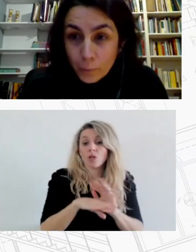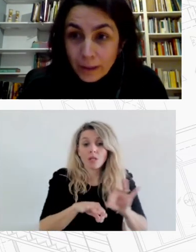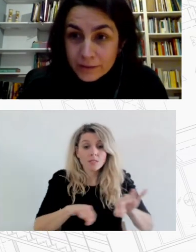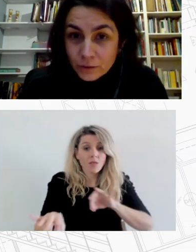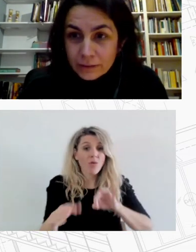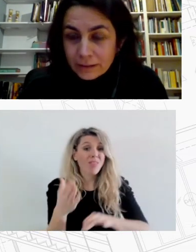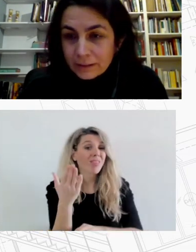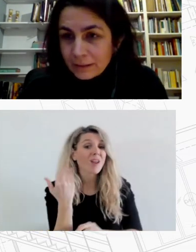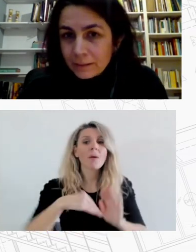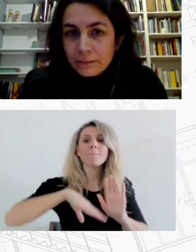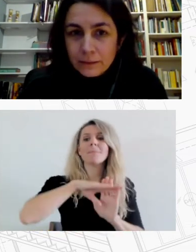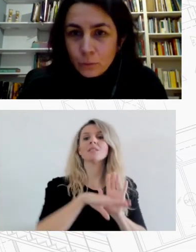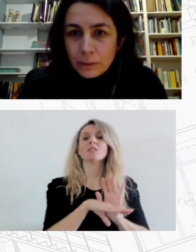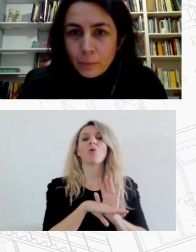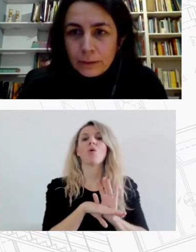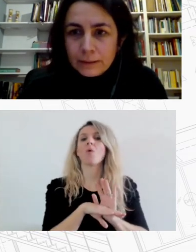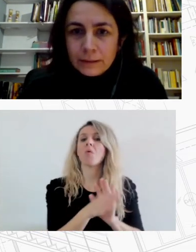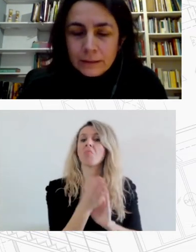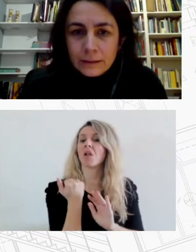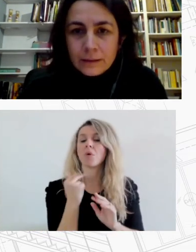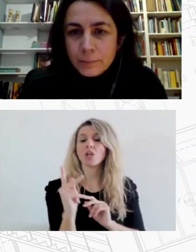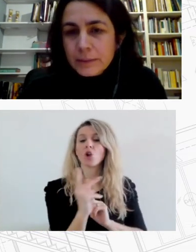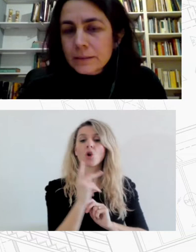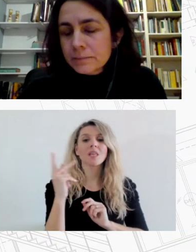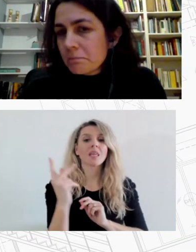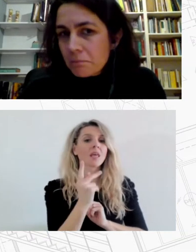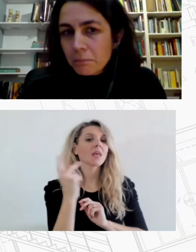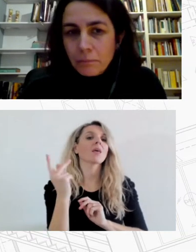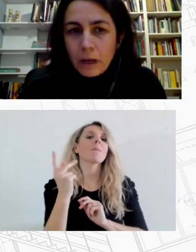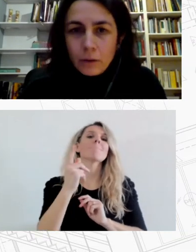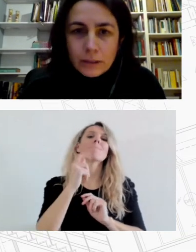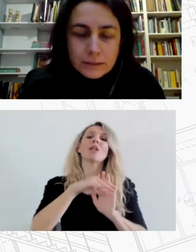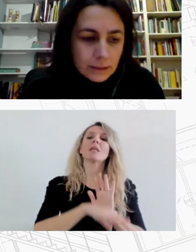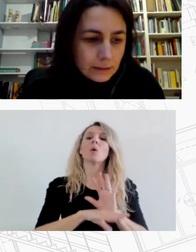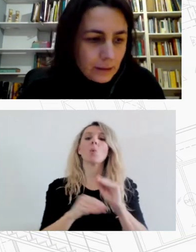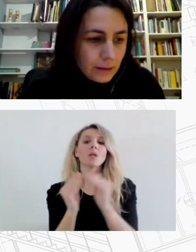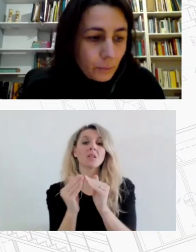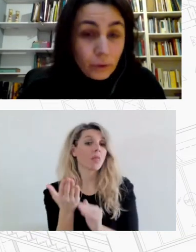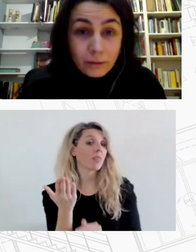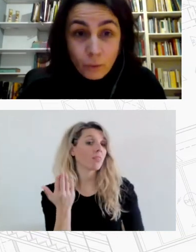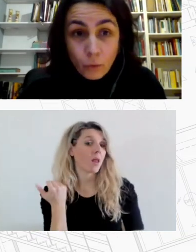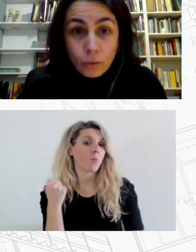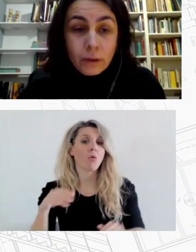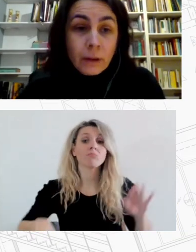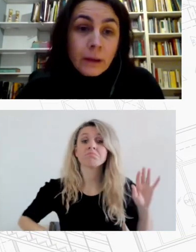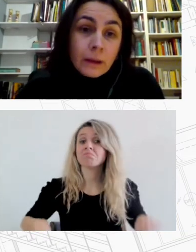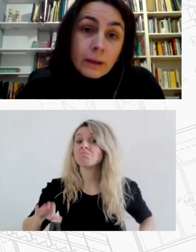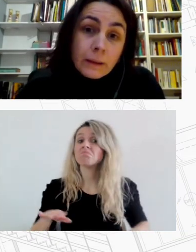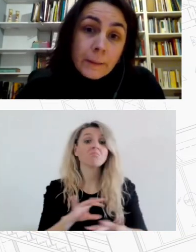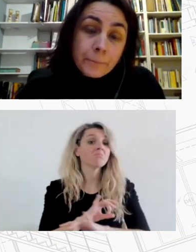θεσμικό πλαίσιο για την κοινωνική πολιτική κατοικίας επίσης μάλλον έτσι σχετικά μοναδικό